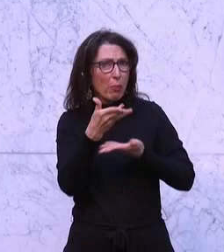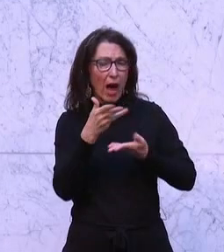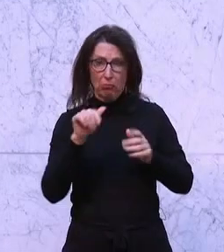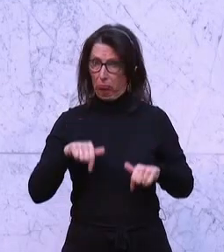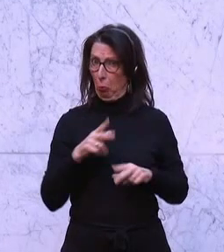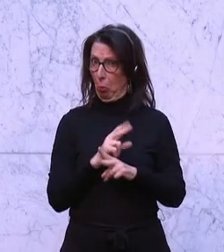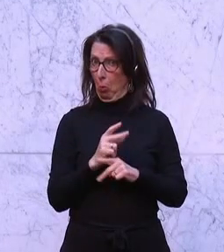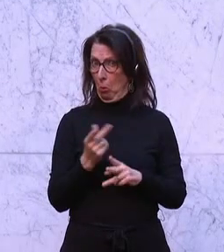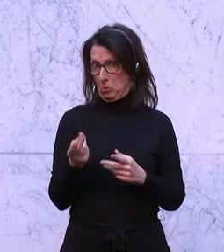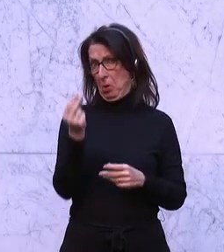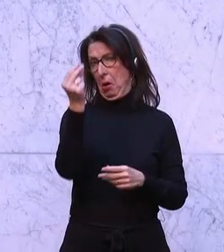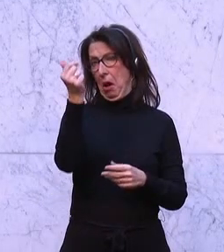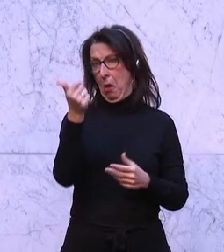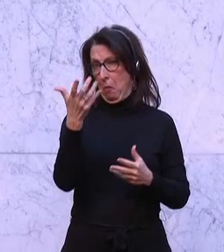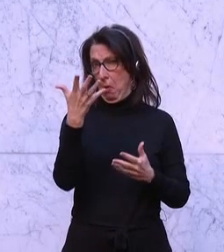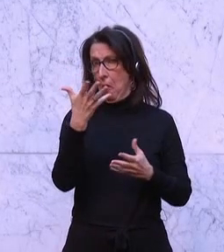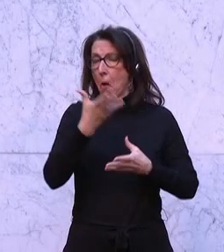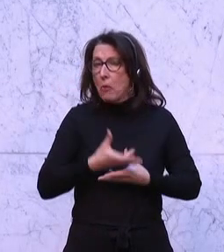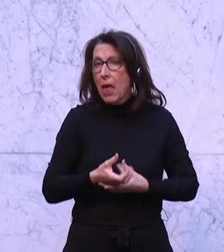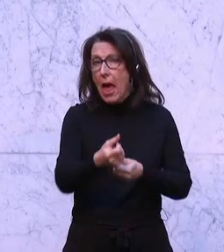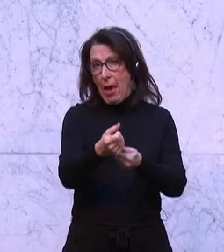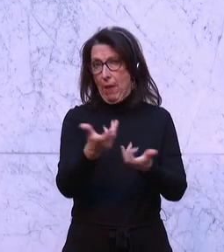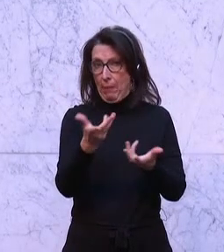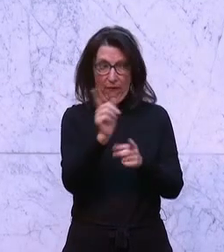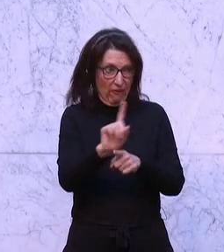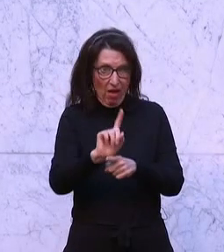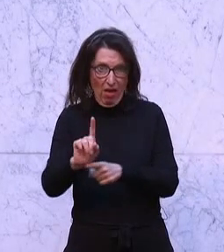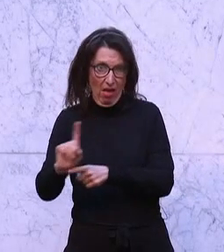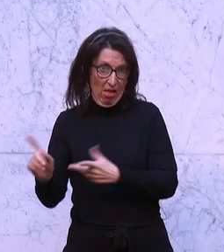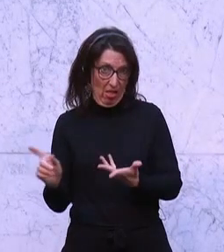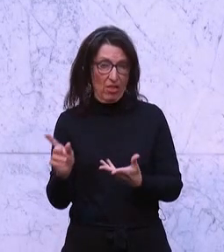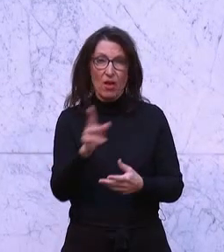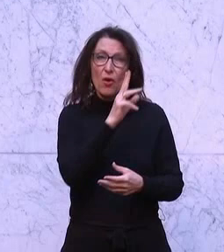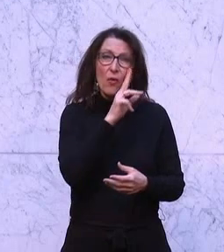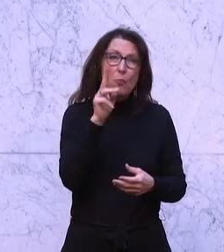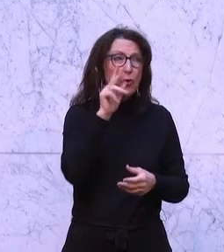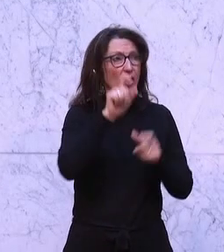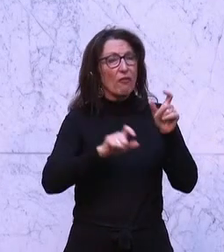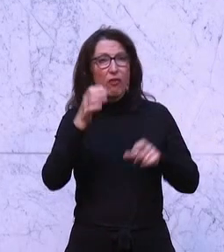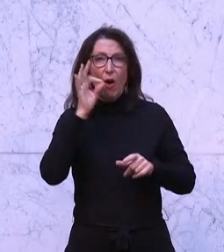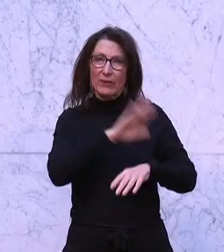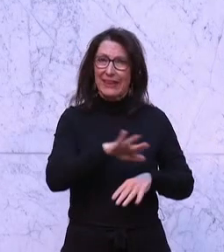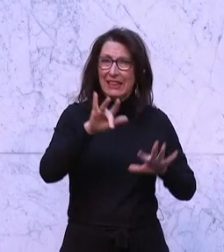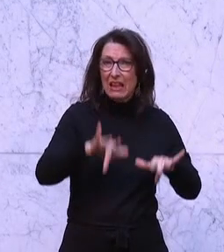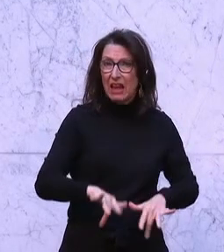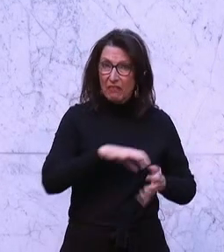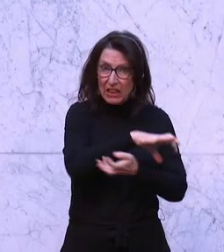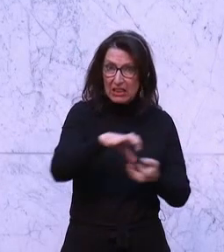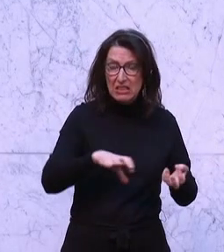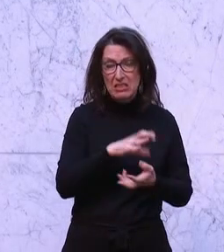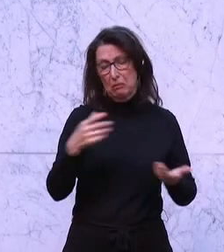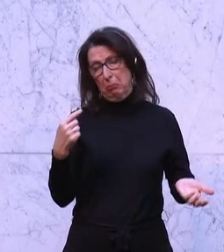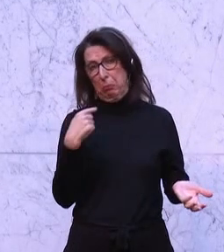vorhanden und der Hebammenmangel ist eklatant. Für Mütter in schwersten Krisen habe ich gehabt. Es gibt